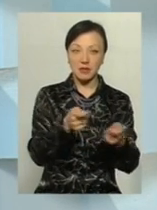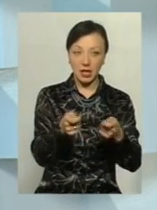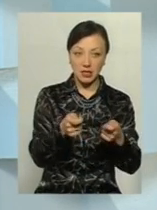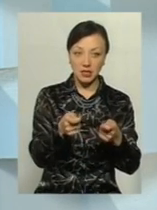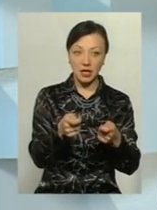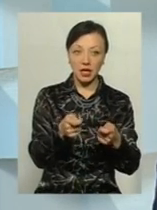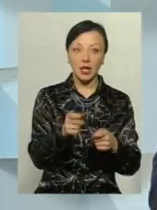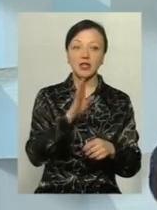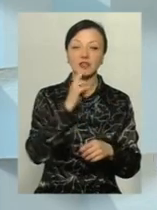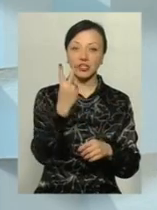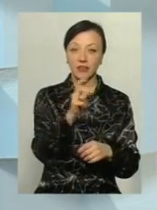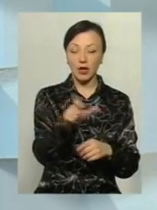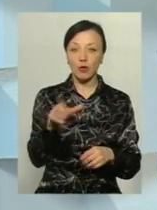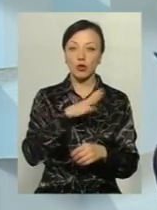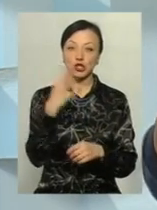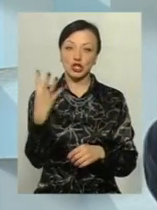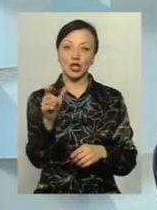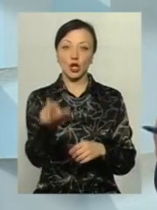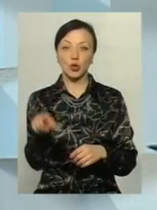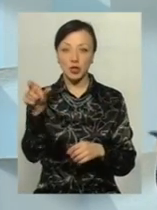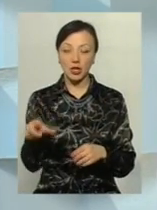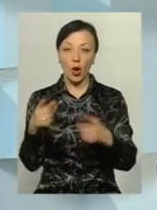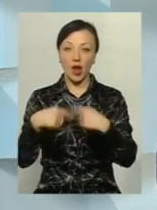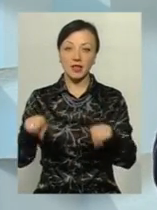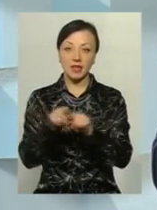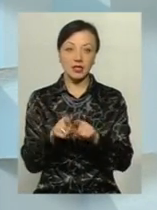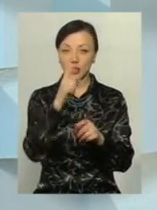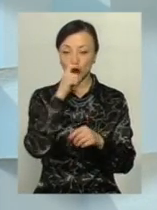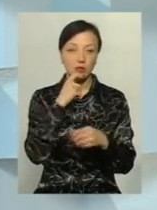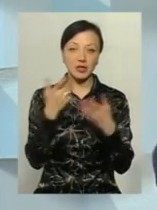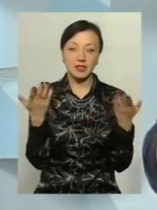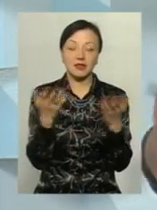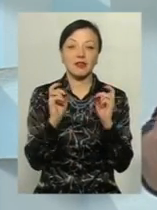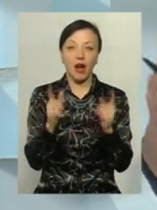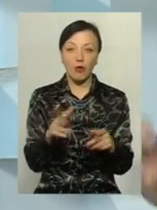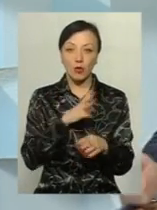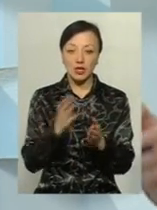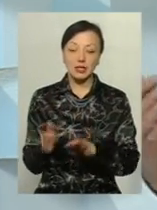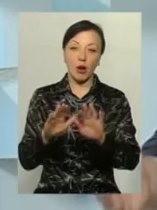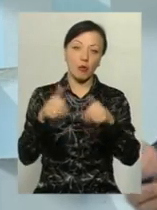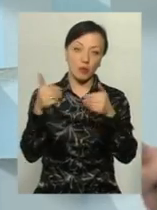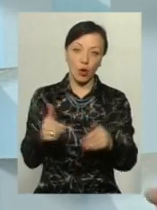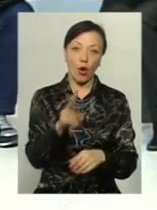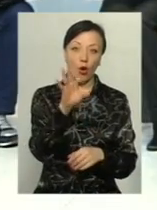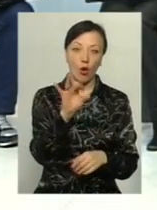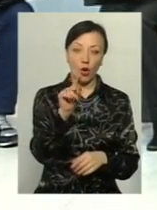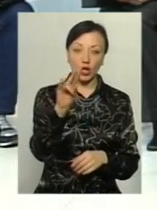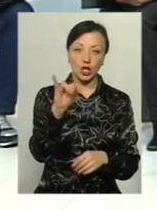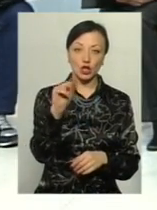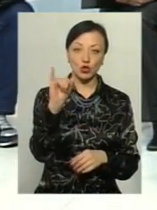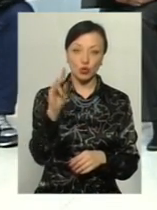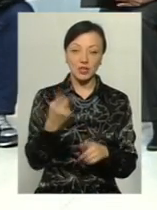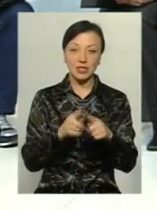піднігольні люди і дві дівчини. І було чотири людини, чотири організації, які не зрозуміли, яким механізмом, були запропоновані коріннячукові інціативну групу.